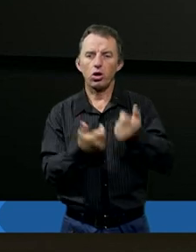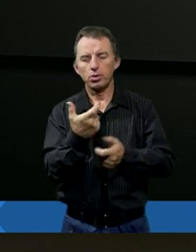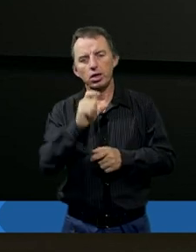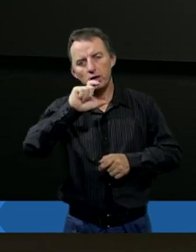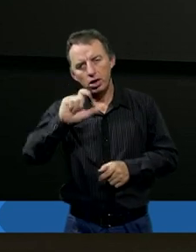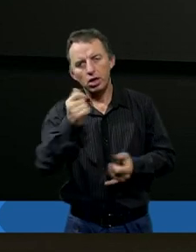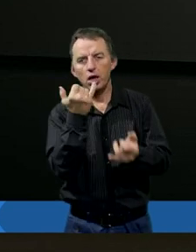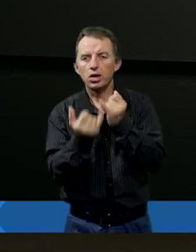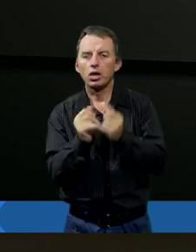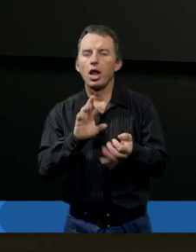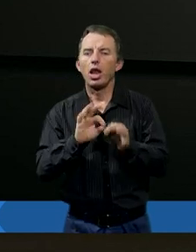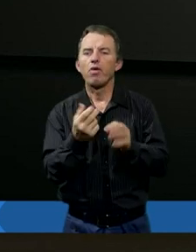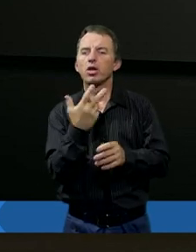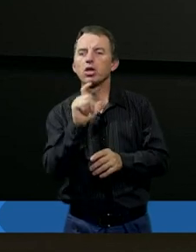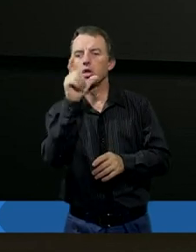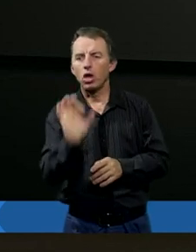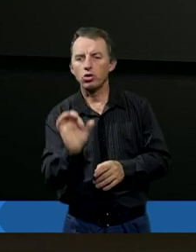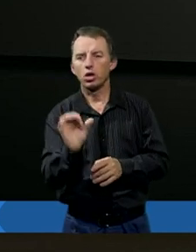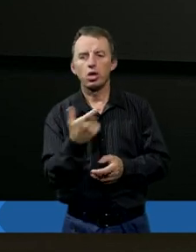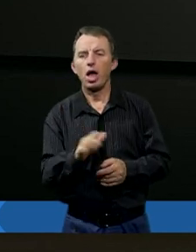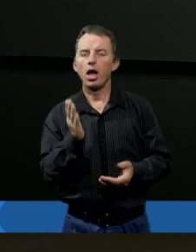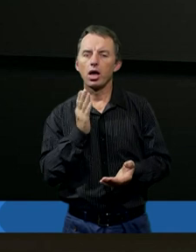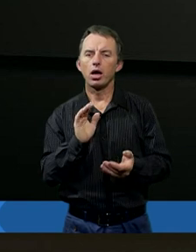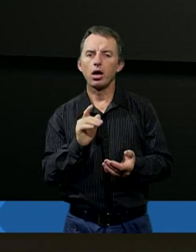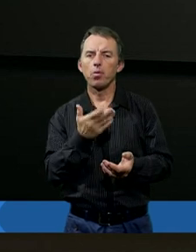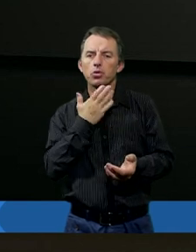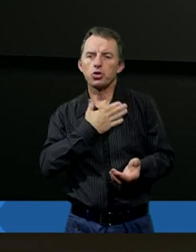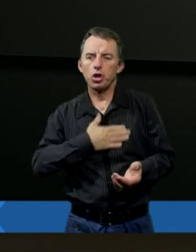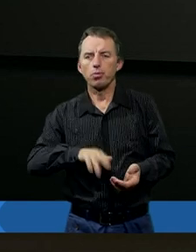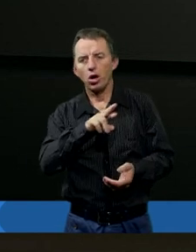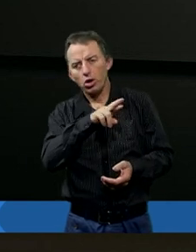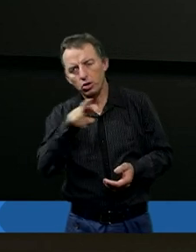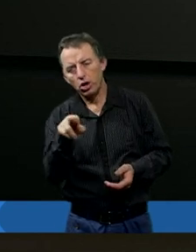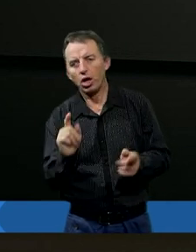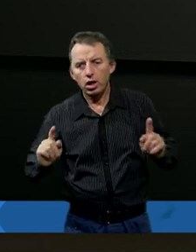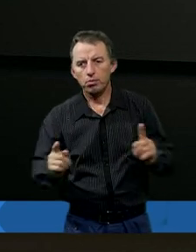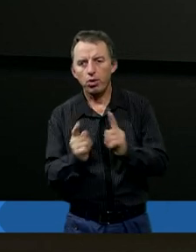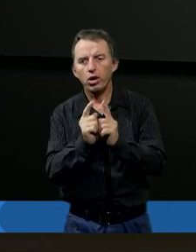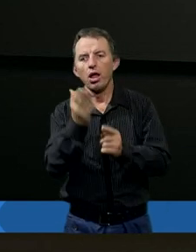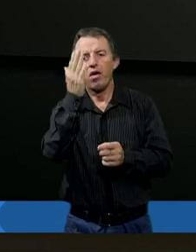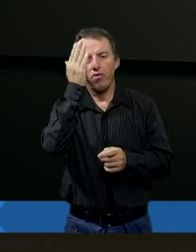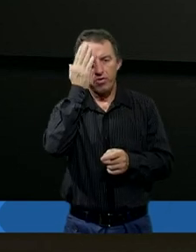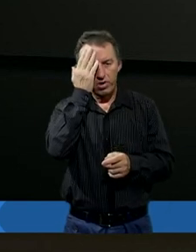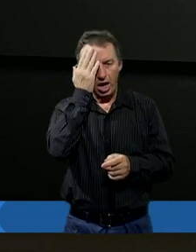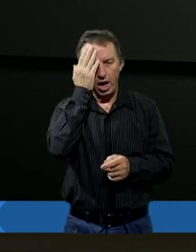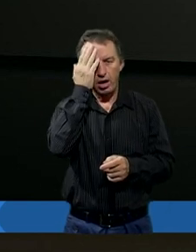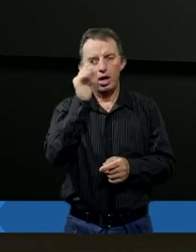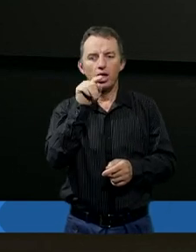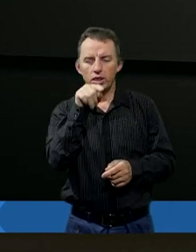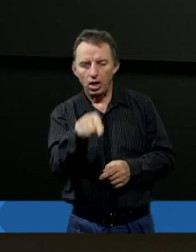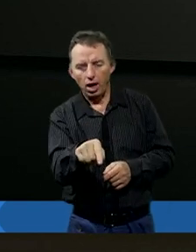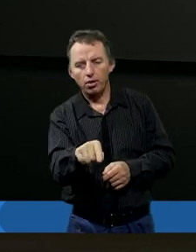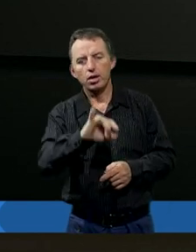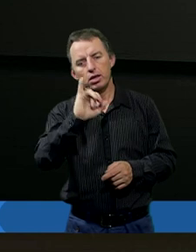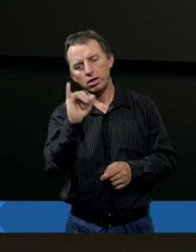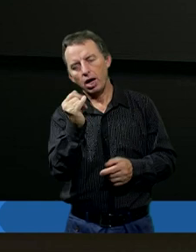nic, a jeżeli nawet coś może niezbyt najprzyjemniejszego mnie to spotyka, to zawsze wiem, że jest za tym jakiś